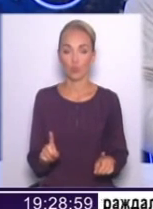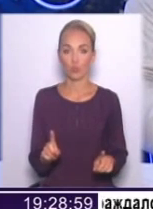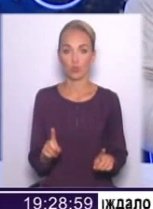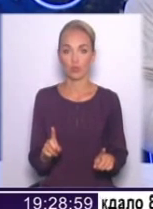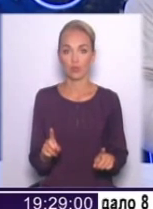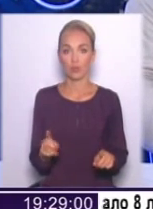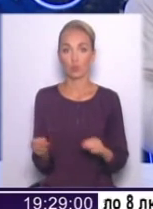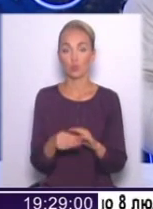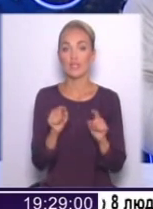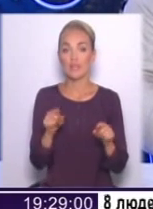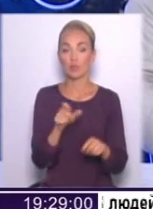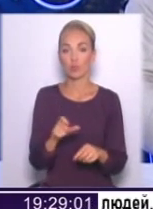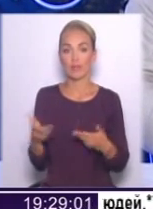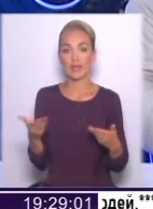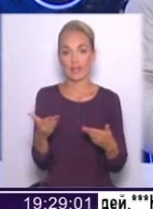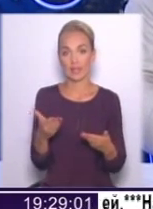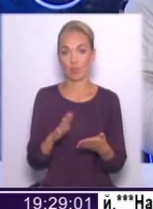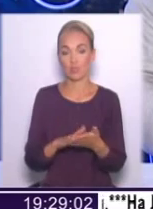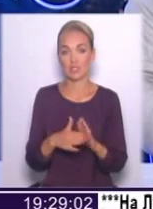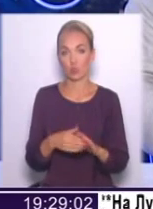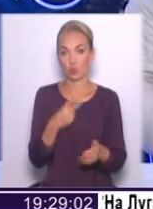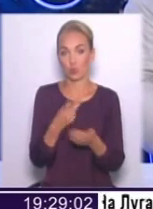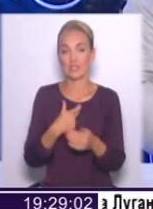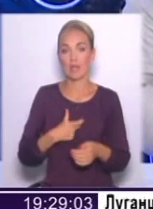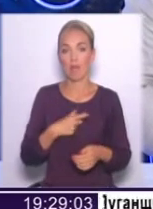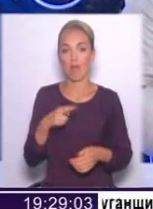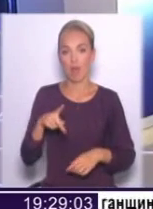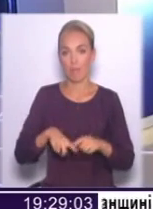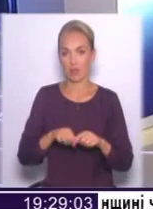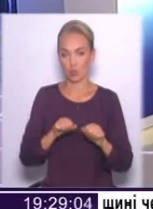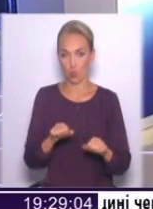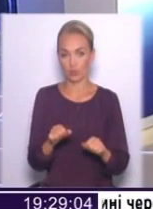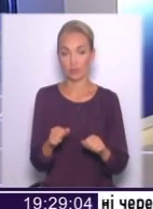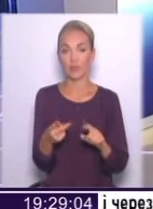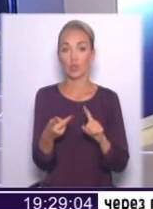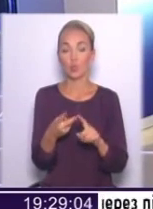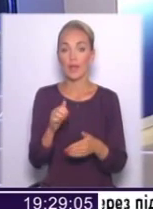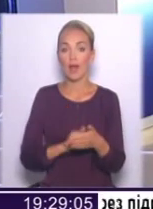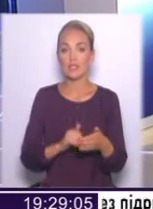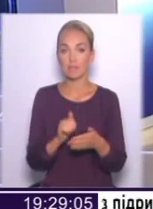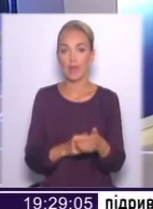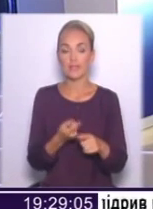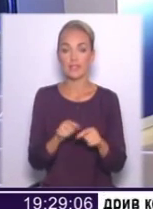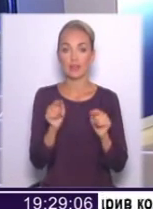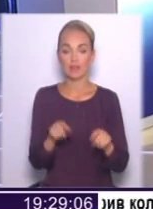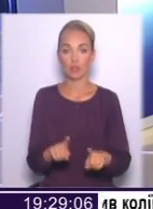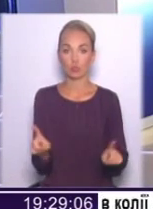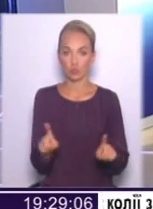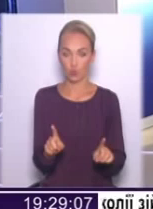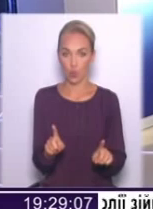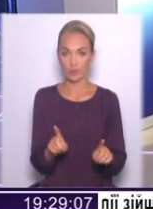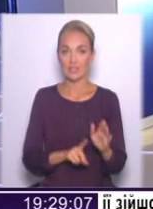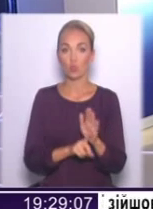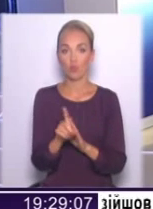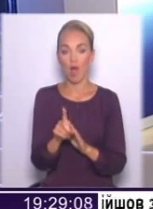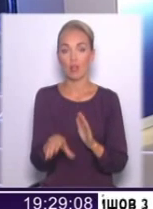продукується тими людьми, які навіть позиціонують себе як патріоти. Другий аспект – це те, що стартувала